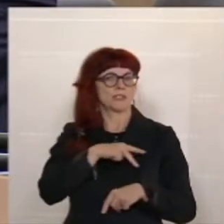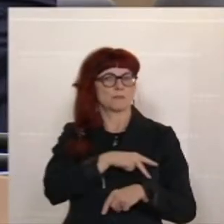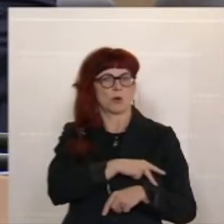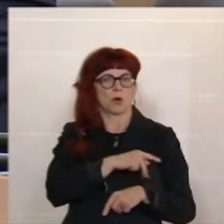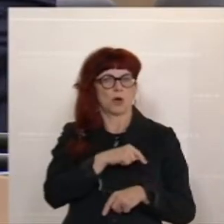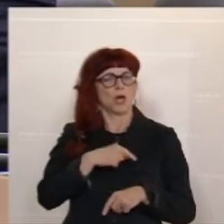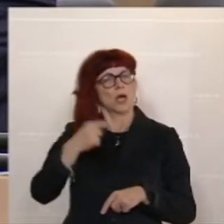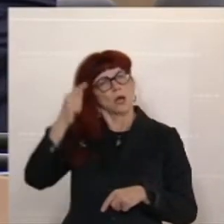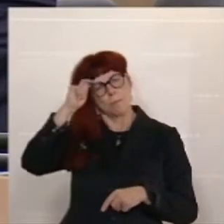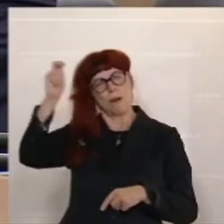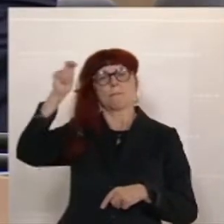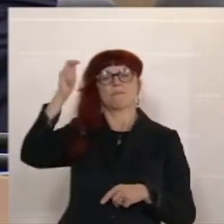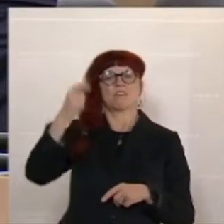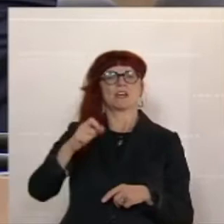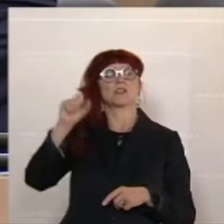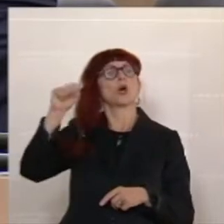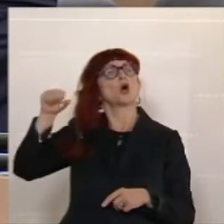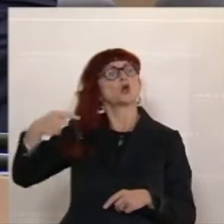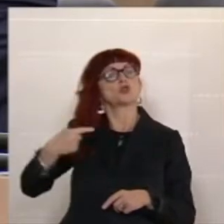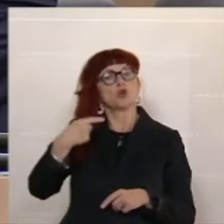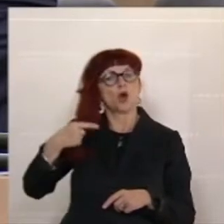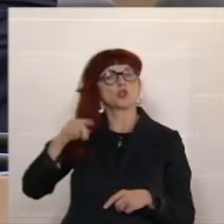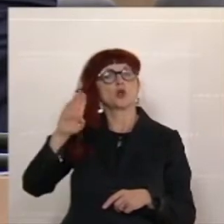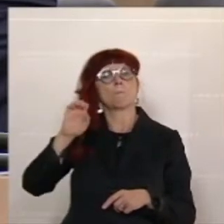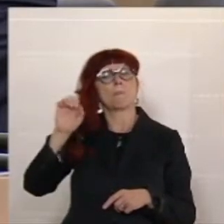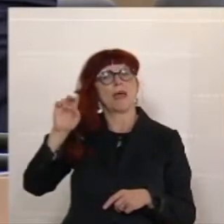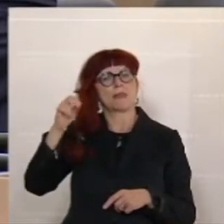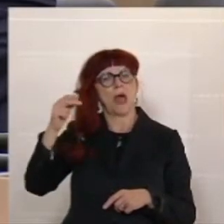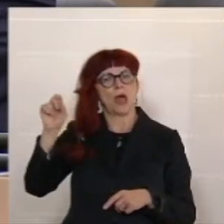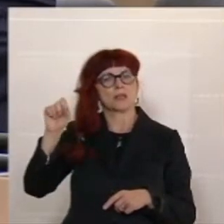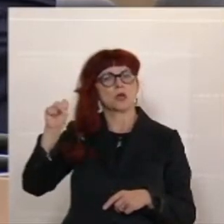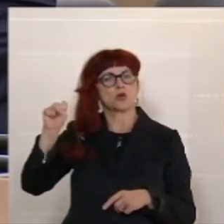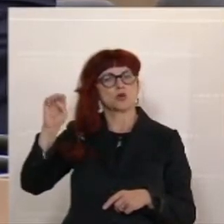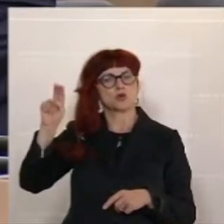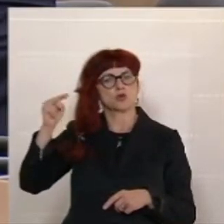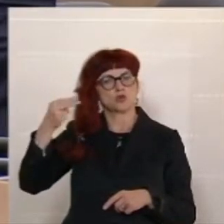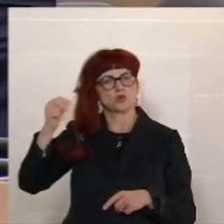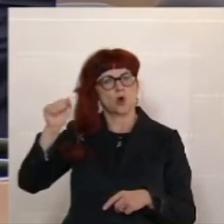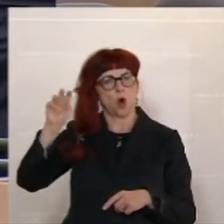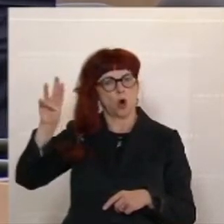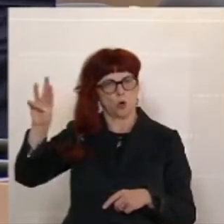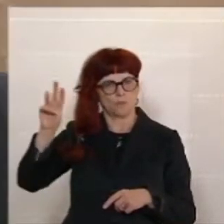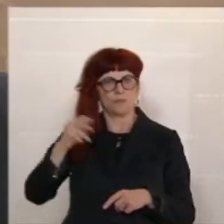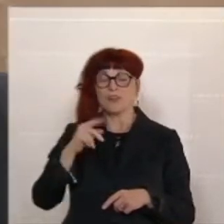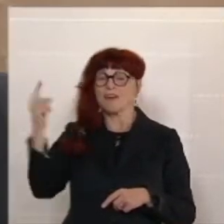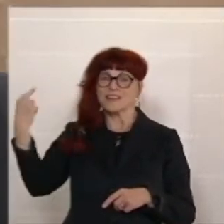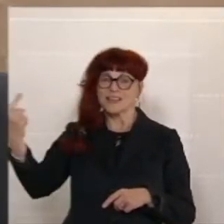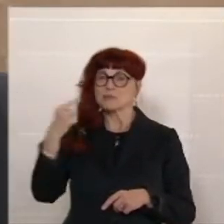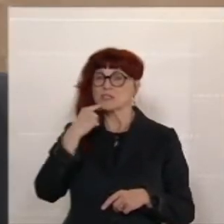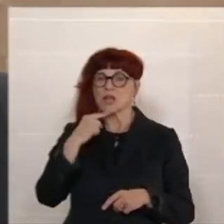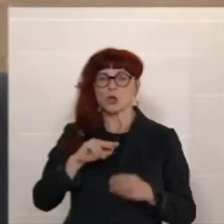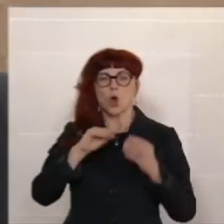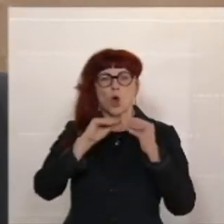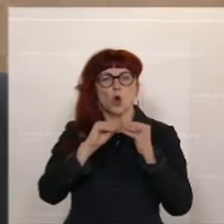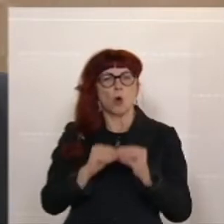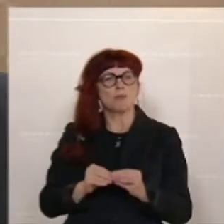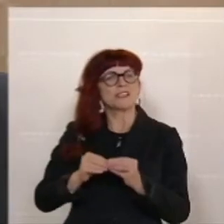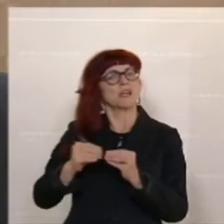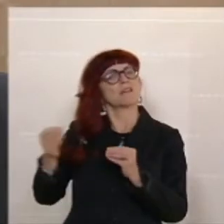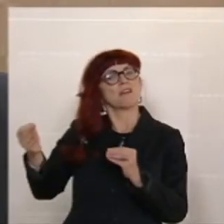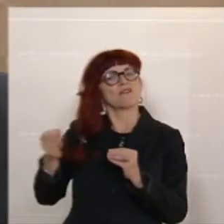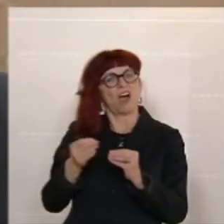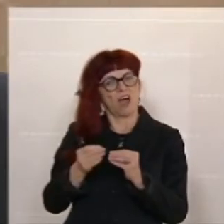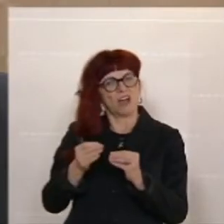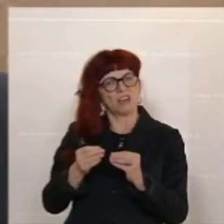Bernard Shaw eingefallen, der gesagt hat, auf komplexe Fragestellungen gibt es